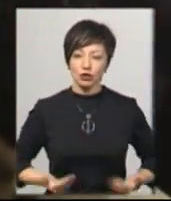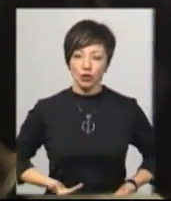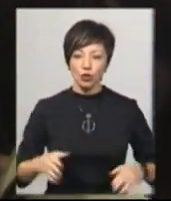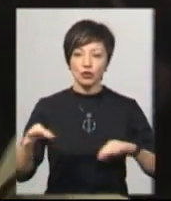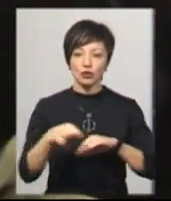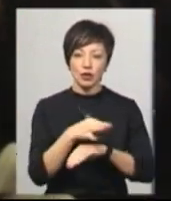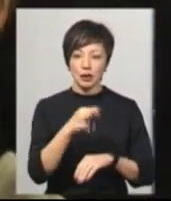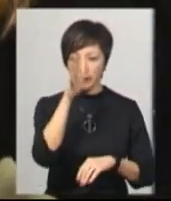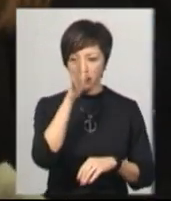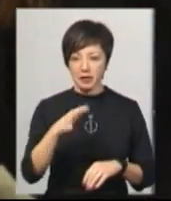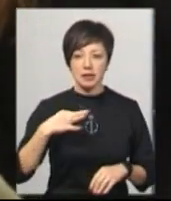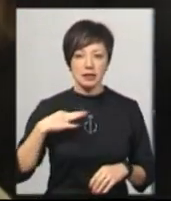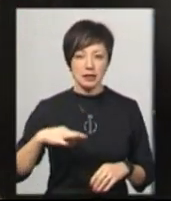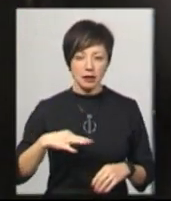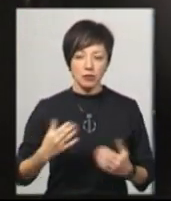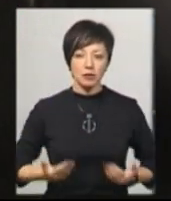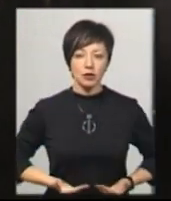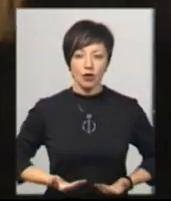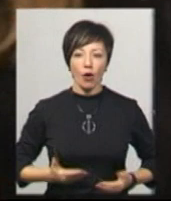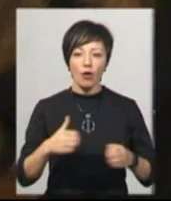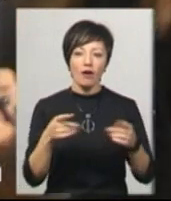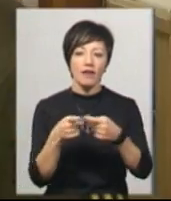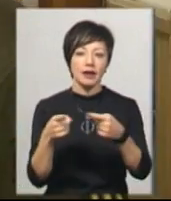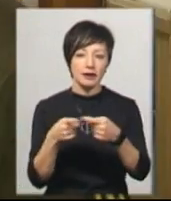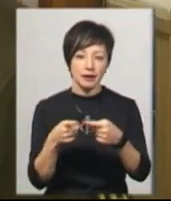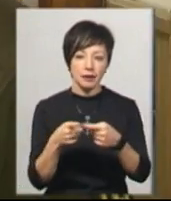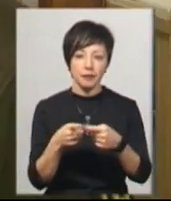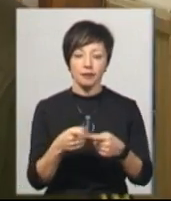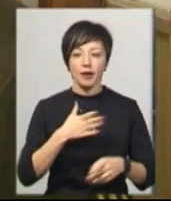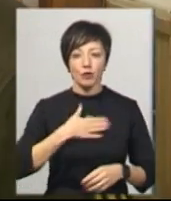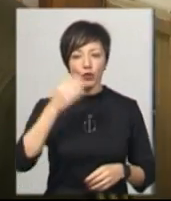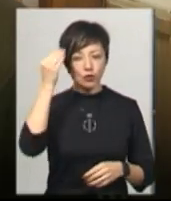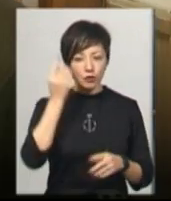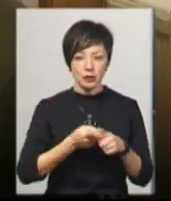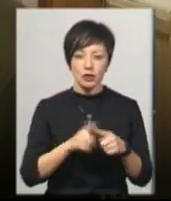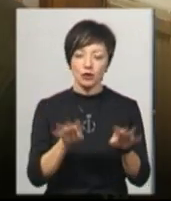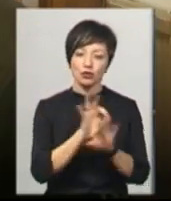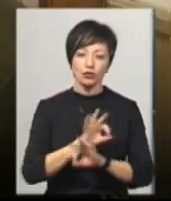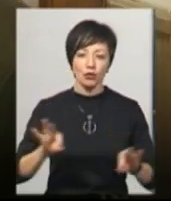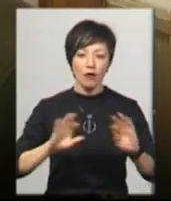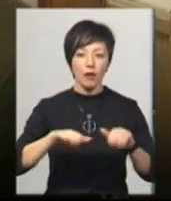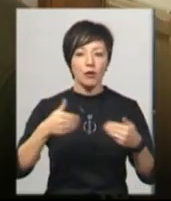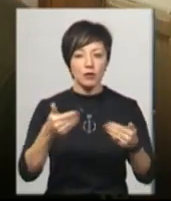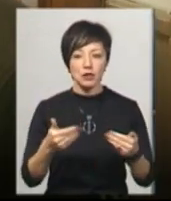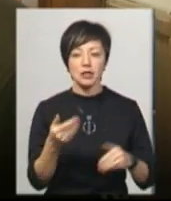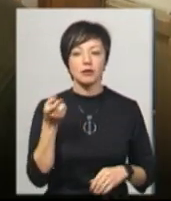дружиною та п'ятимісячним сином мешкають у орендованій квартирі. На мою думку, це є чудова пропозиція, тому що